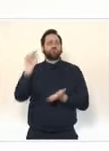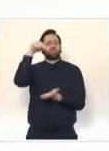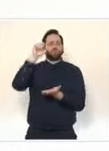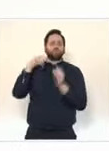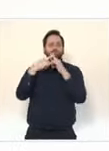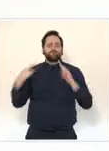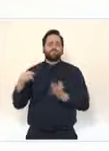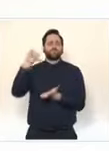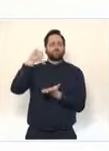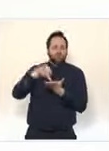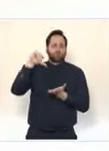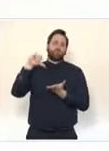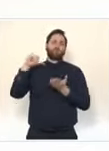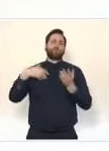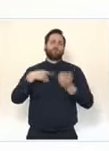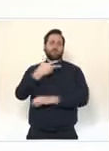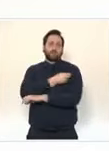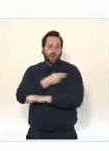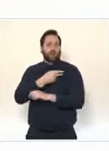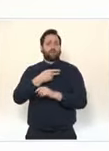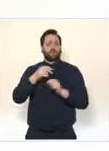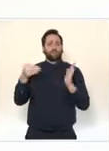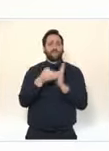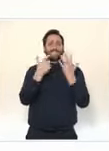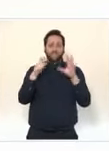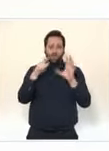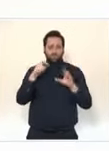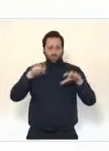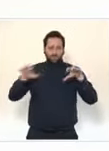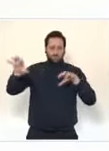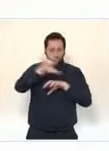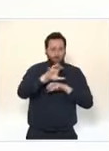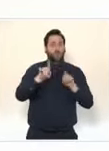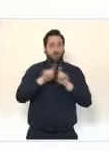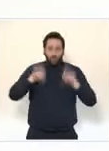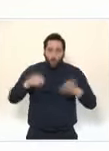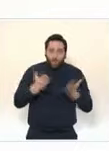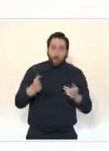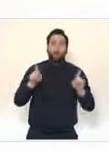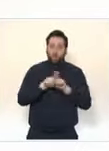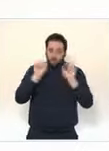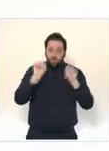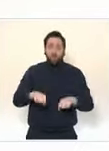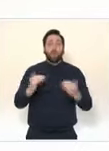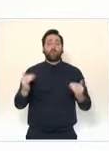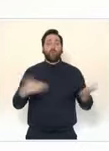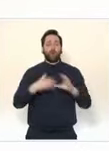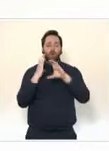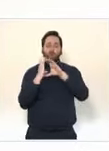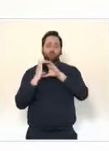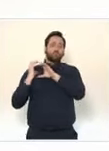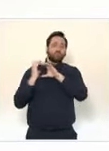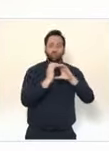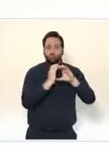de vaccination à l'hôpital et parfois même dans des bus qui viennent jusqu'à vous. Partout en France, je visite